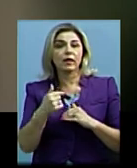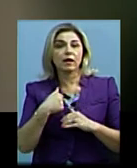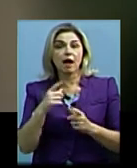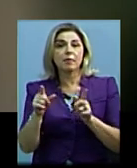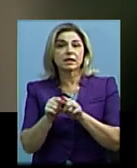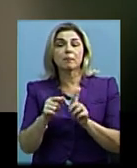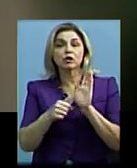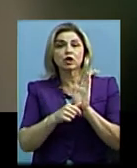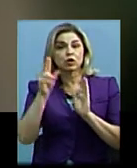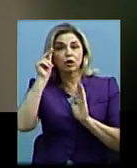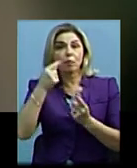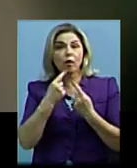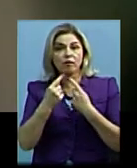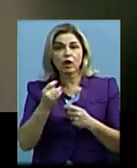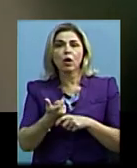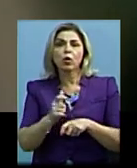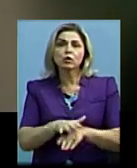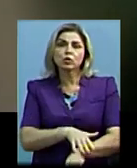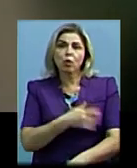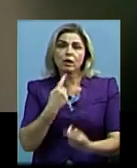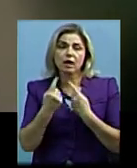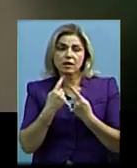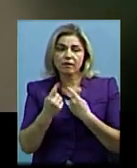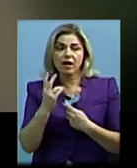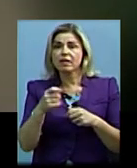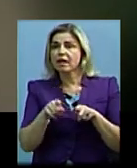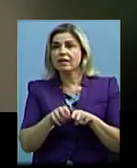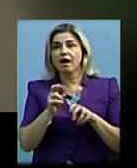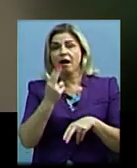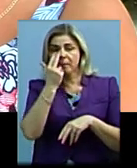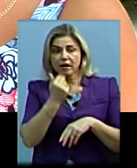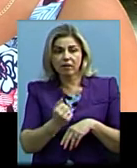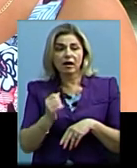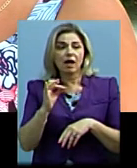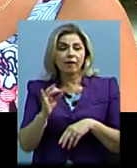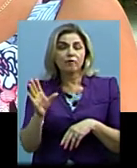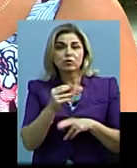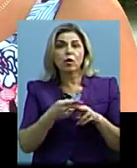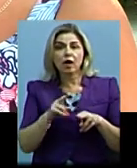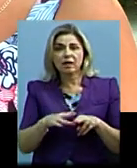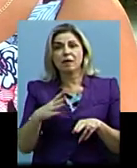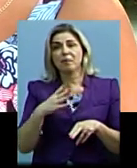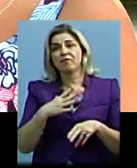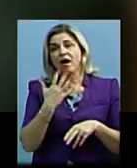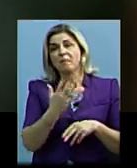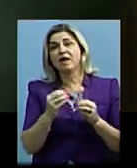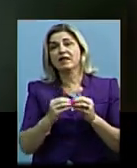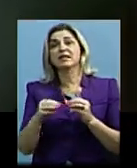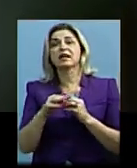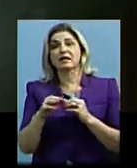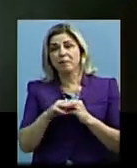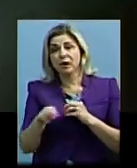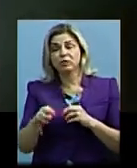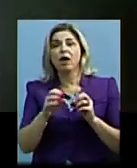поговорила, і ми дуже довго з ним говорили. Не так, як зазвичай. Зазвичай все це відбувається хвилин 5-10. «Мамуля, як